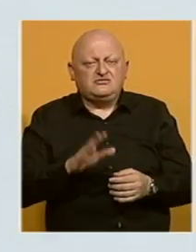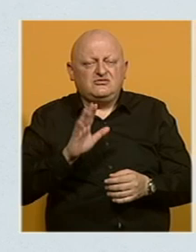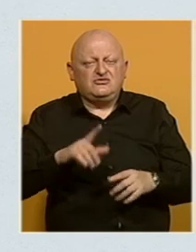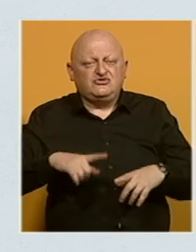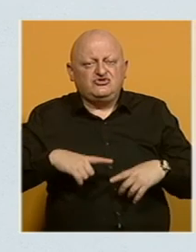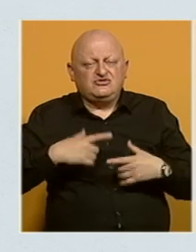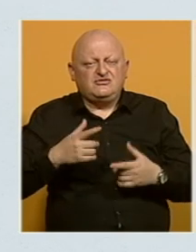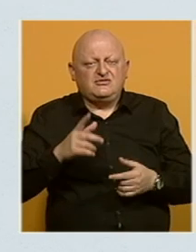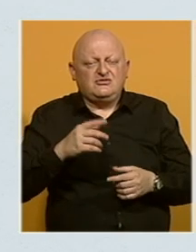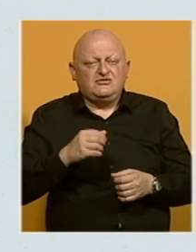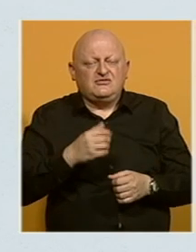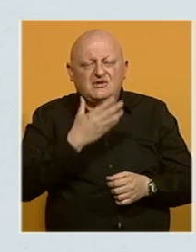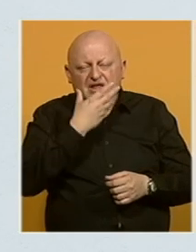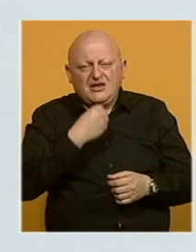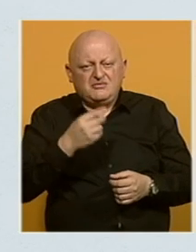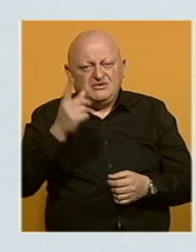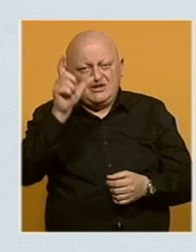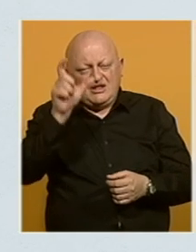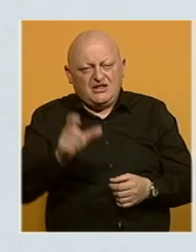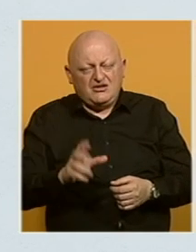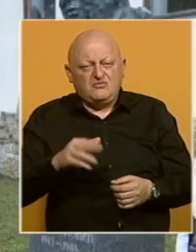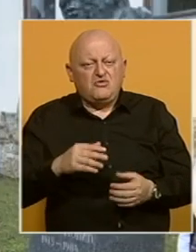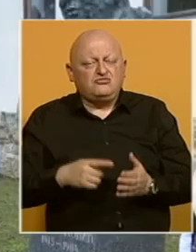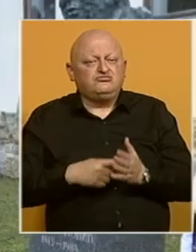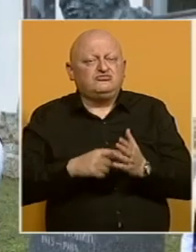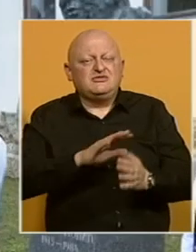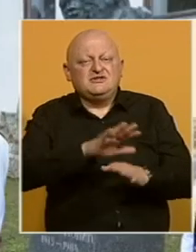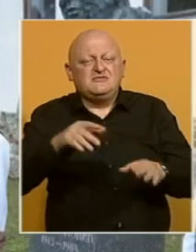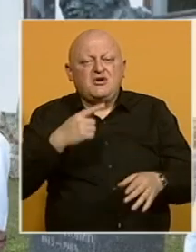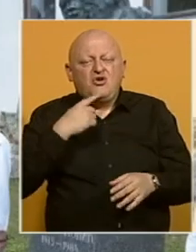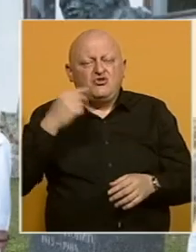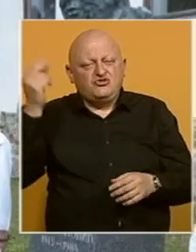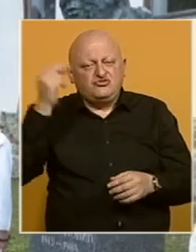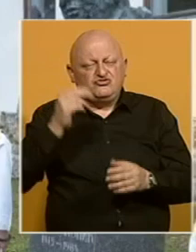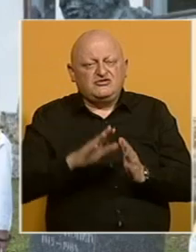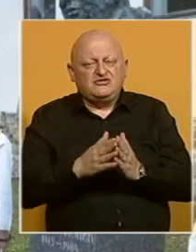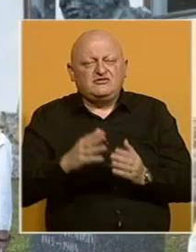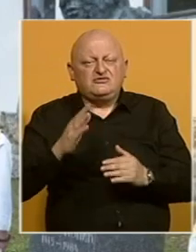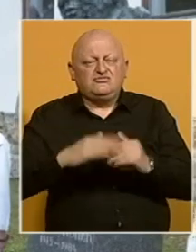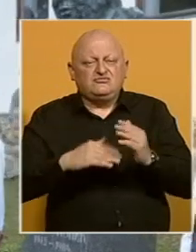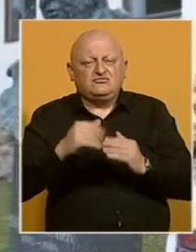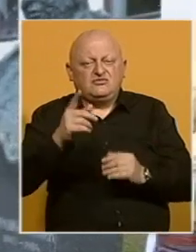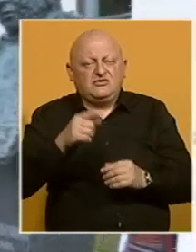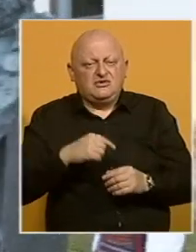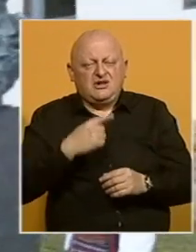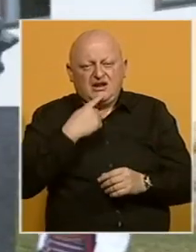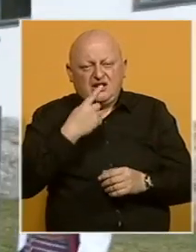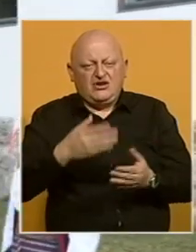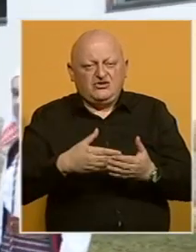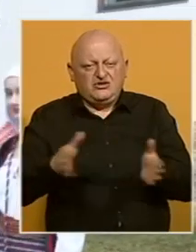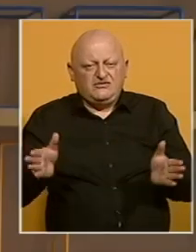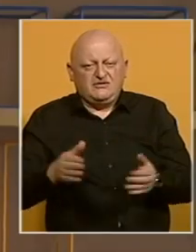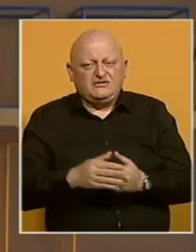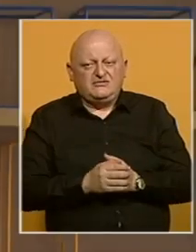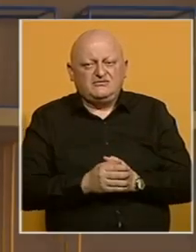njegovi živopisni i čuveni likovi mogu biti inspiracija svima koji izučavaju književno stvaralaštvo, istaknuto je na otvorenju.